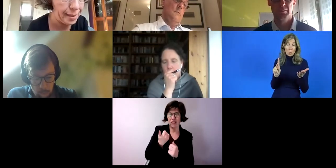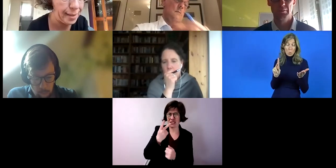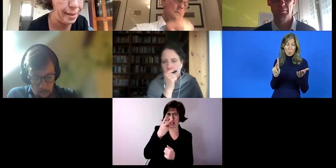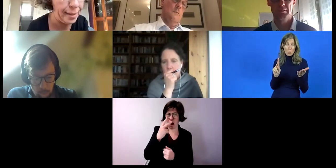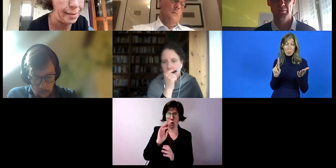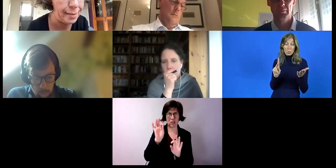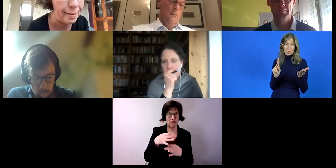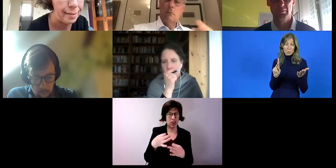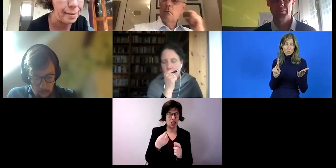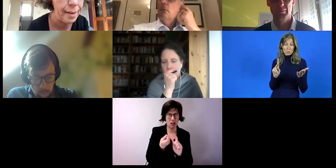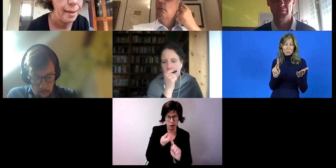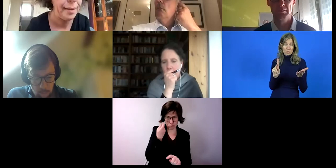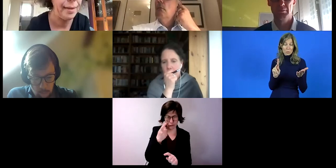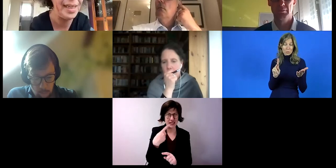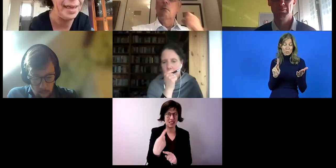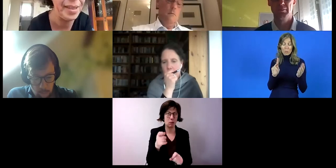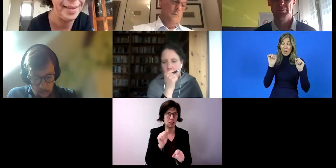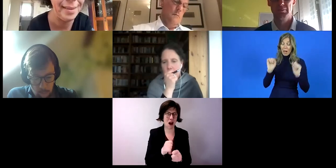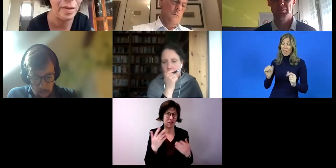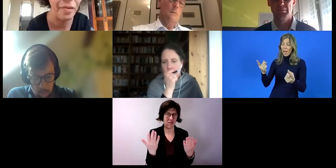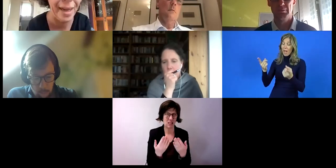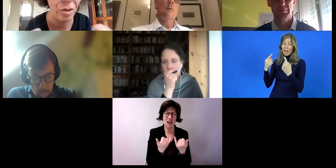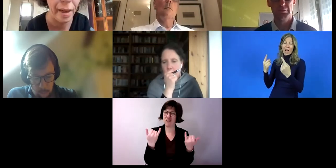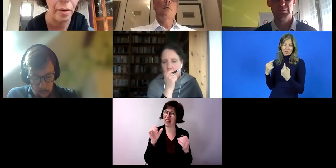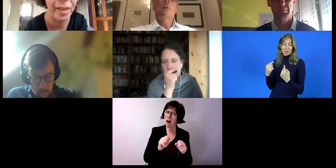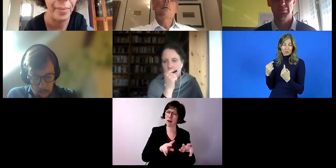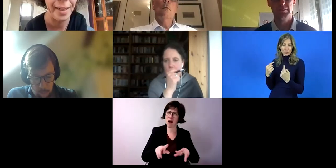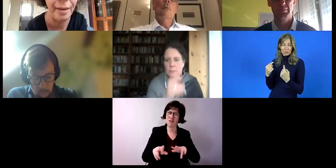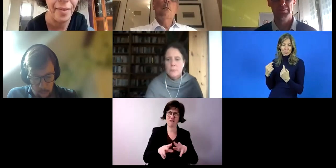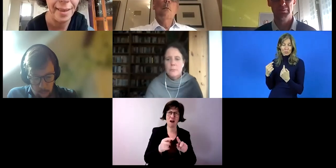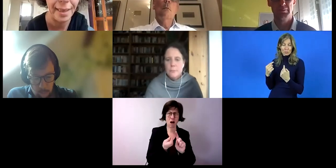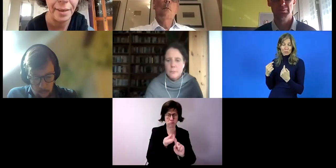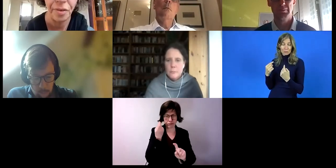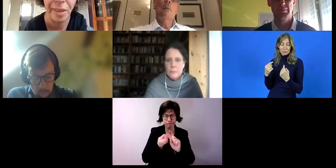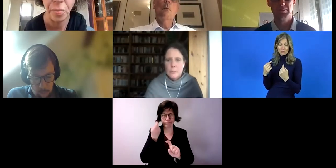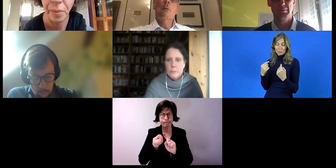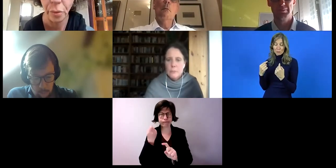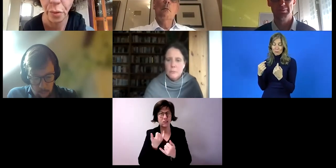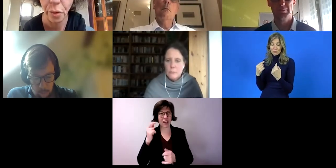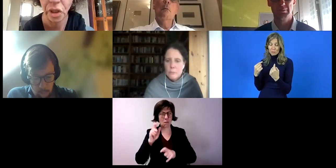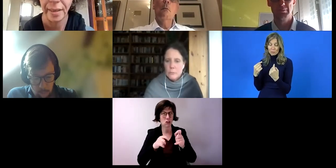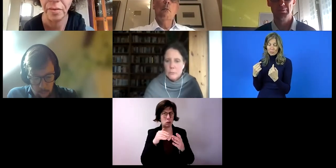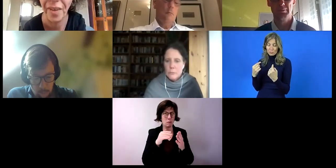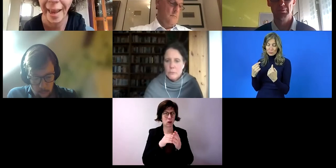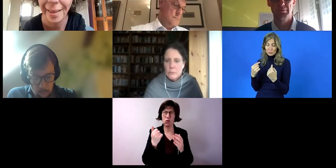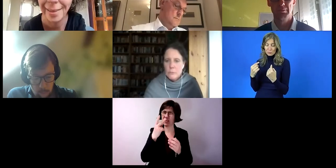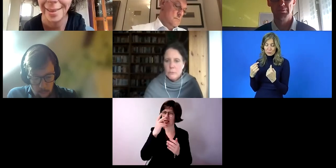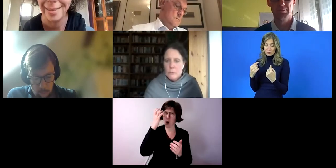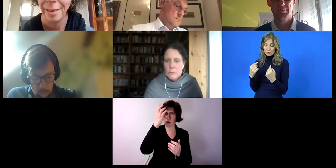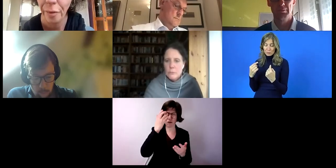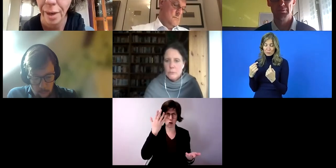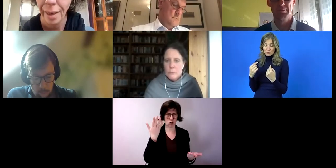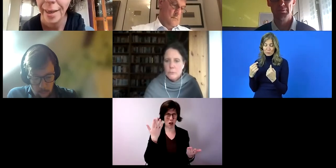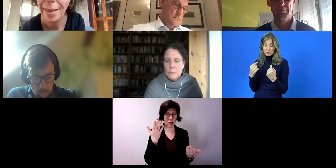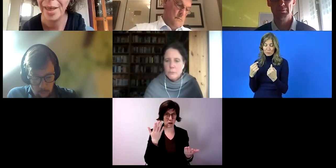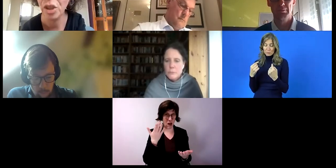Wie kann man sich dieses Verfahren zum Herausarbeiten der Fähigkeiten von Menschen mit Behinderung vorstellen? Und wäre es nicht